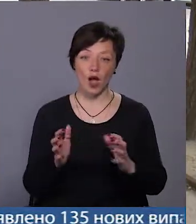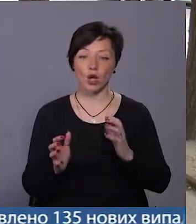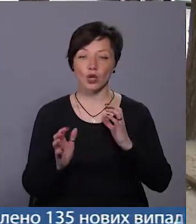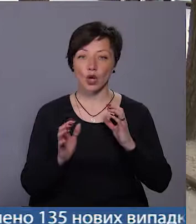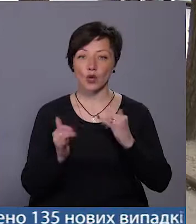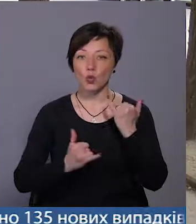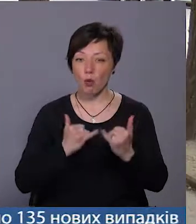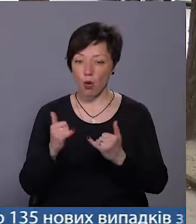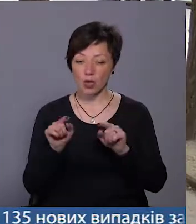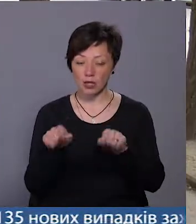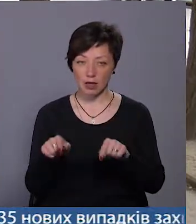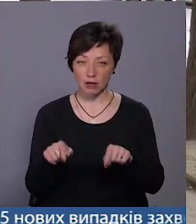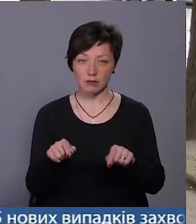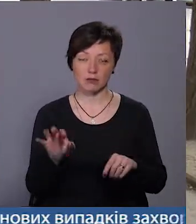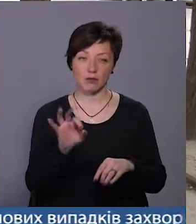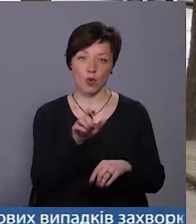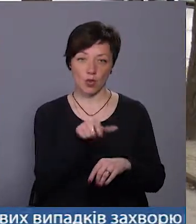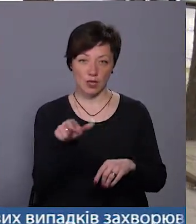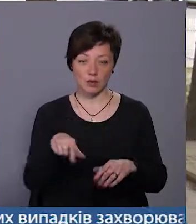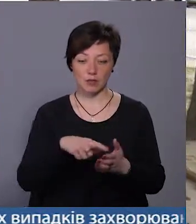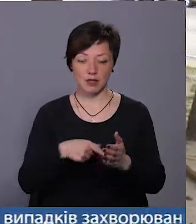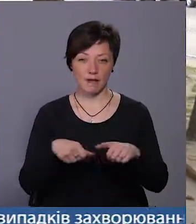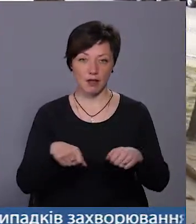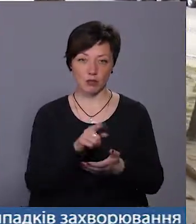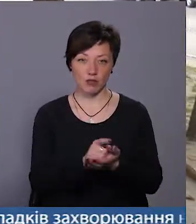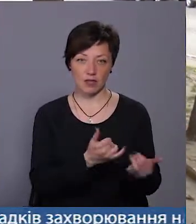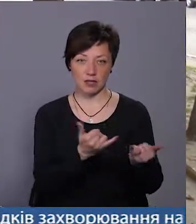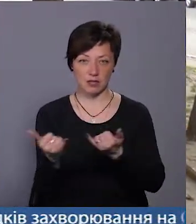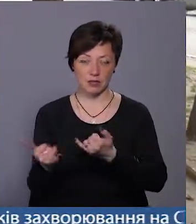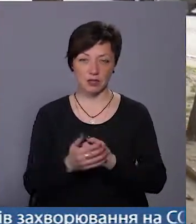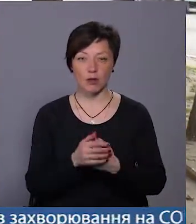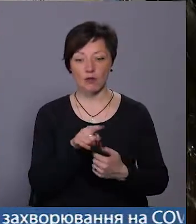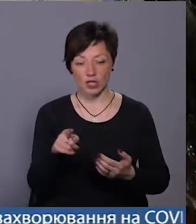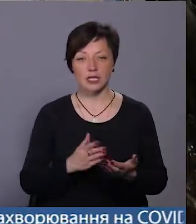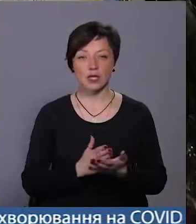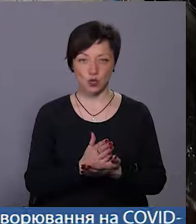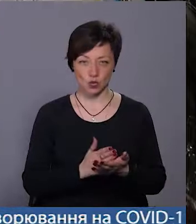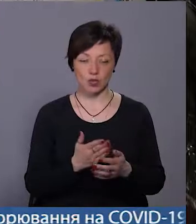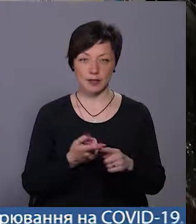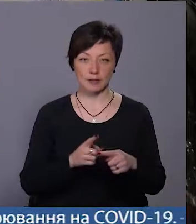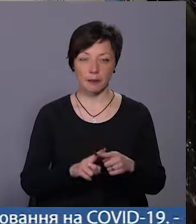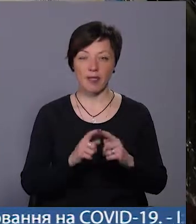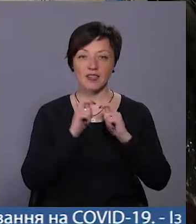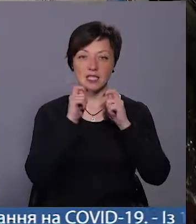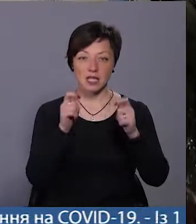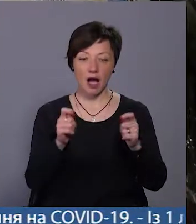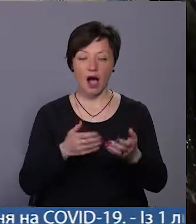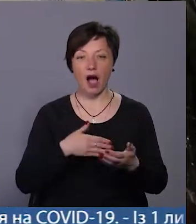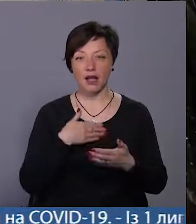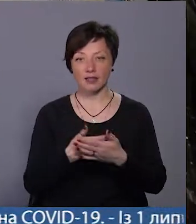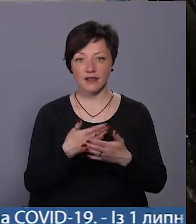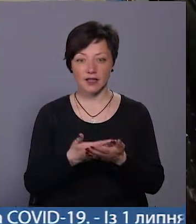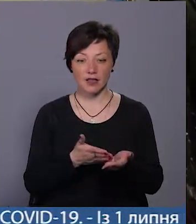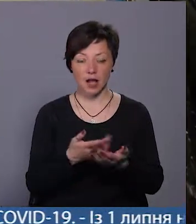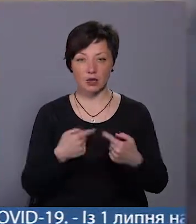про них – це те, що міська влада, зокрема, і повинна їм забезпечити, бо вони заслужили. Відзнаки вручають і активістам ветеранських